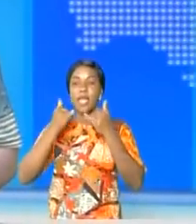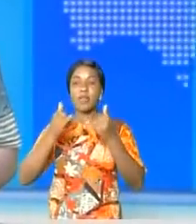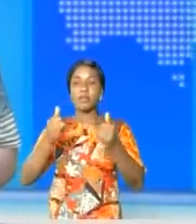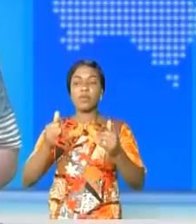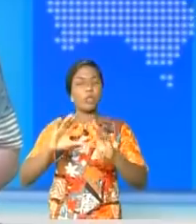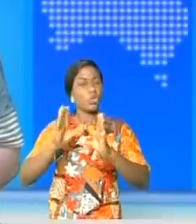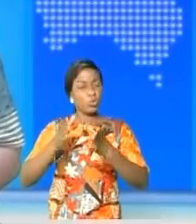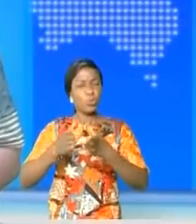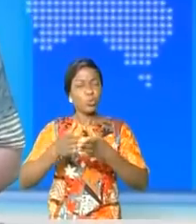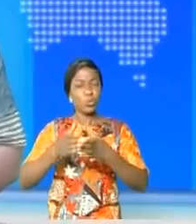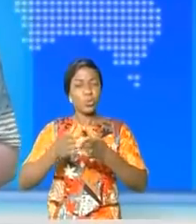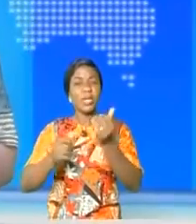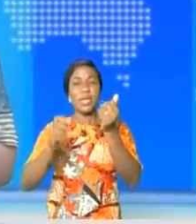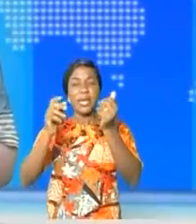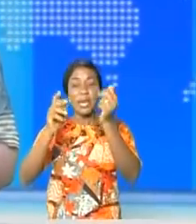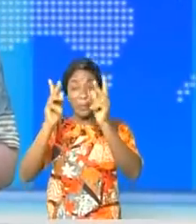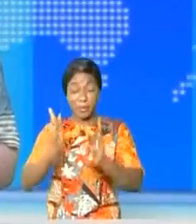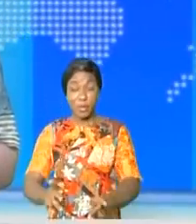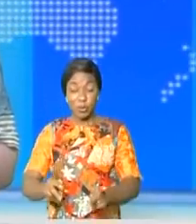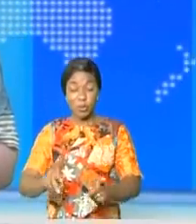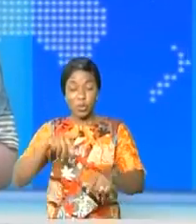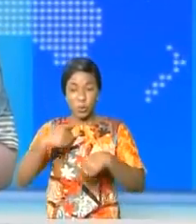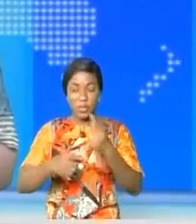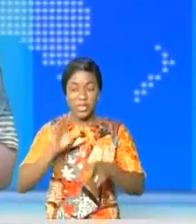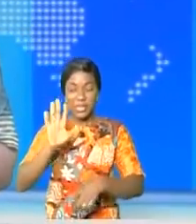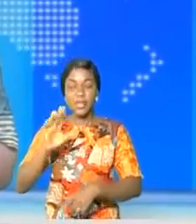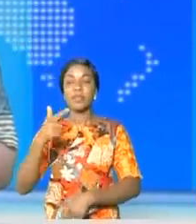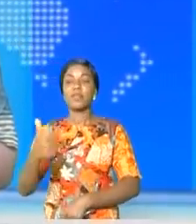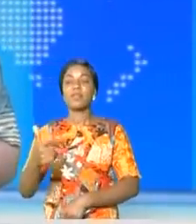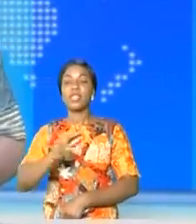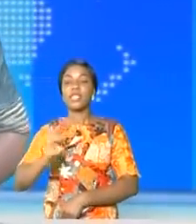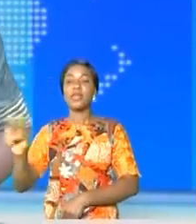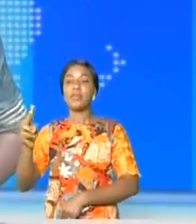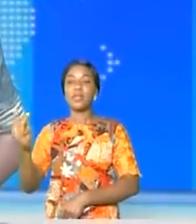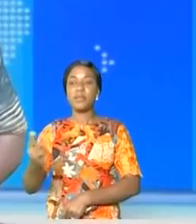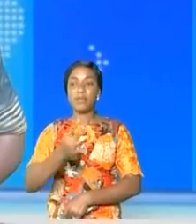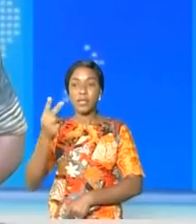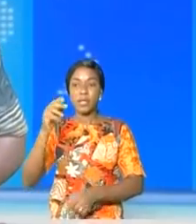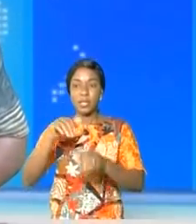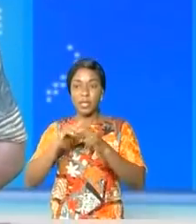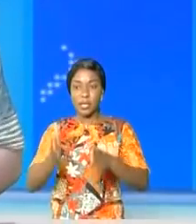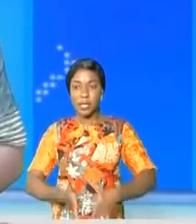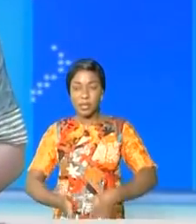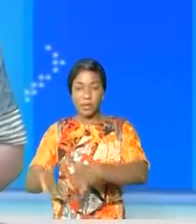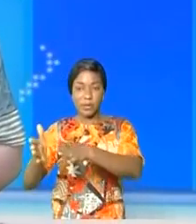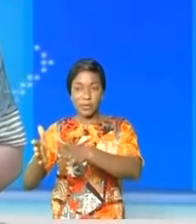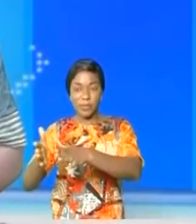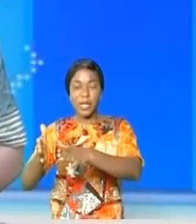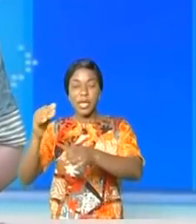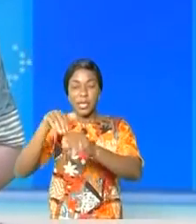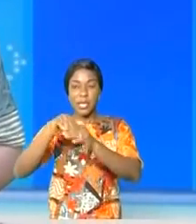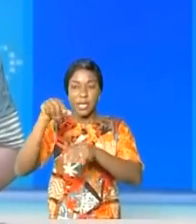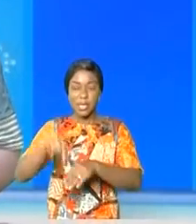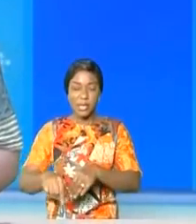Kinoises et Kinois qu'en date du 5 février 2020, sur l'avenir Maké-Lengé, au quartier